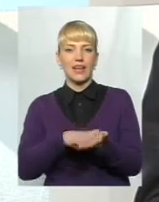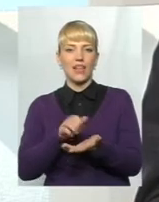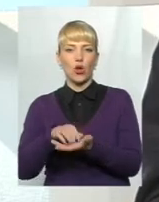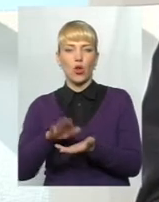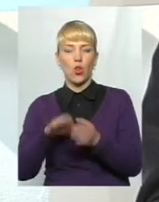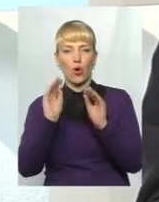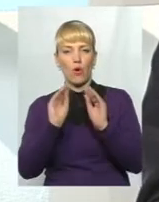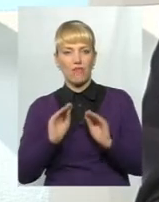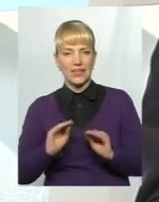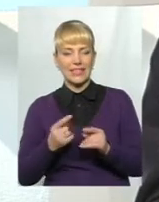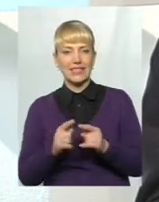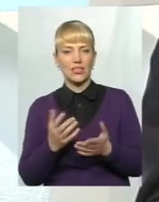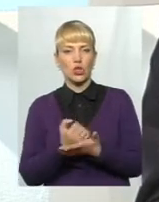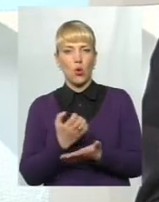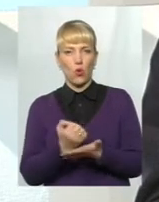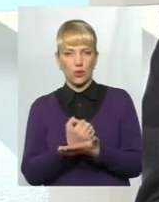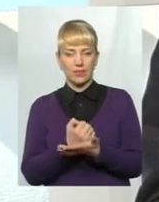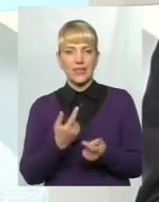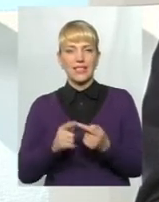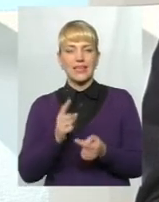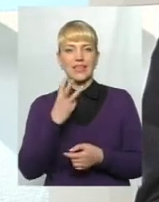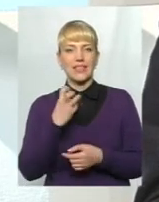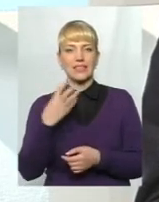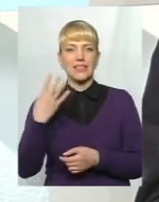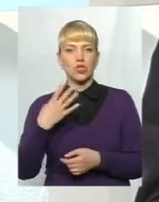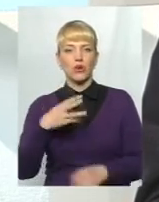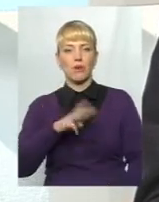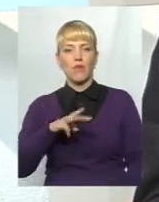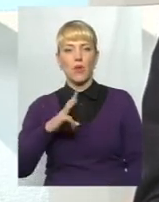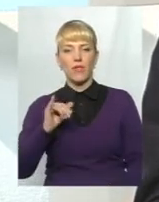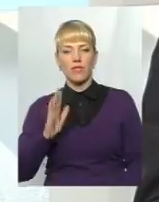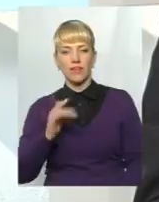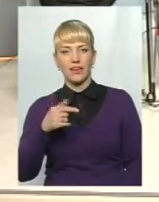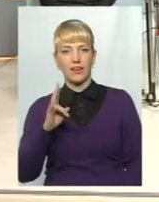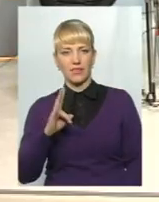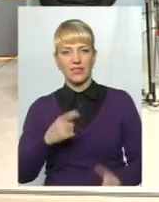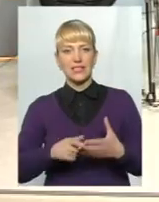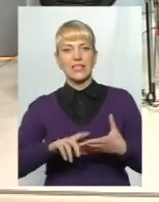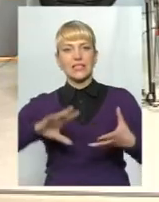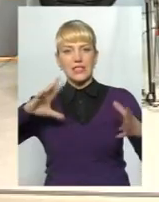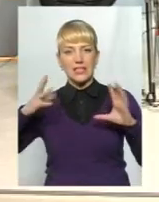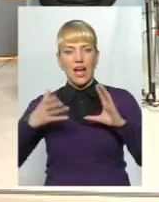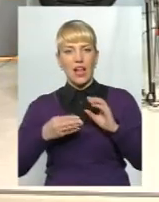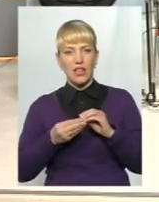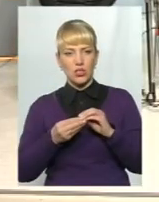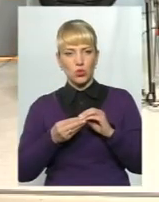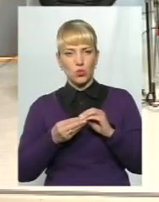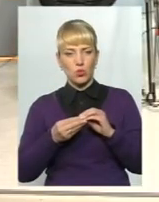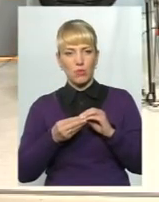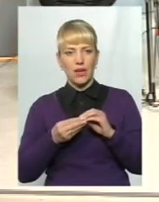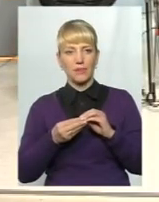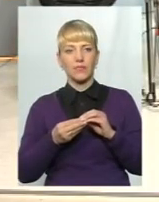доходів – це 340 мільйонів гривень. Це загальна сума. Так, загальна сума,